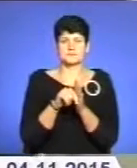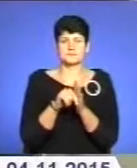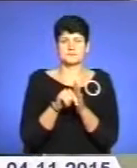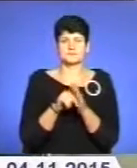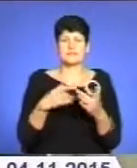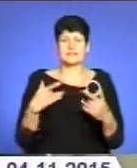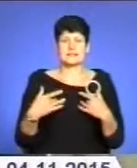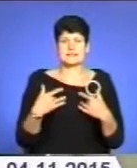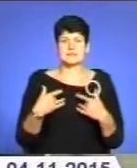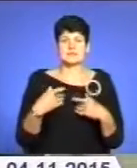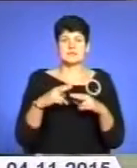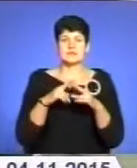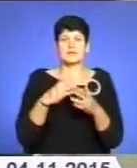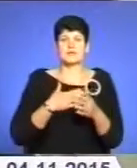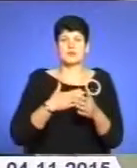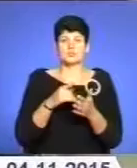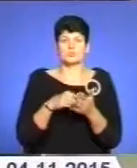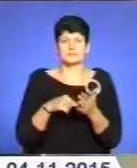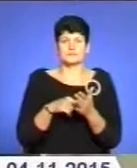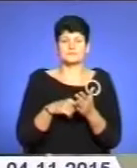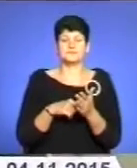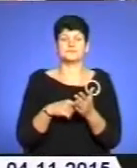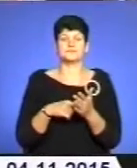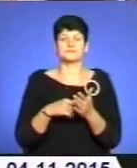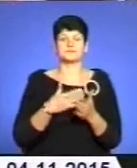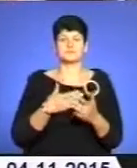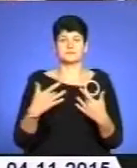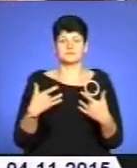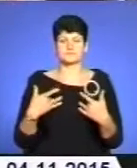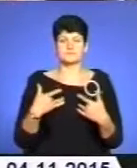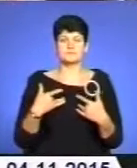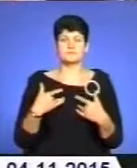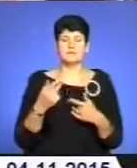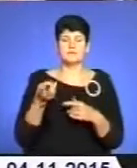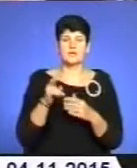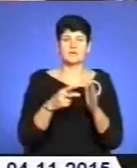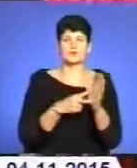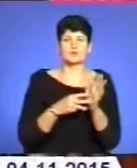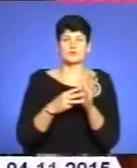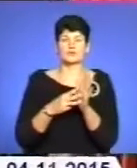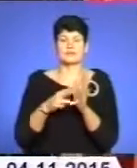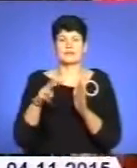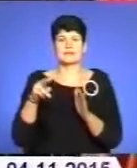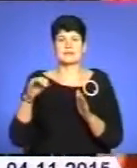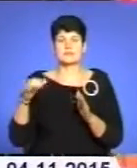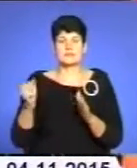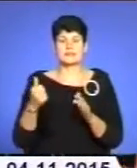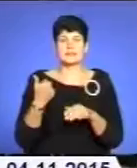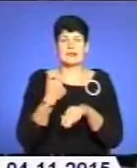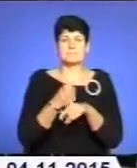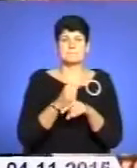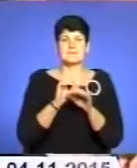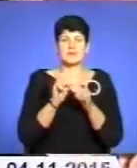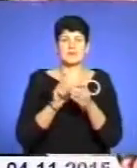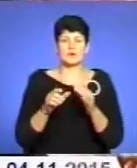сцені зірки нашого міста, зірки нашого театру. Тож завітайте 7 та 8 листопада на прем'єру і